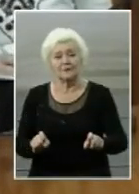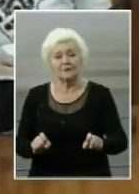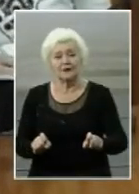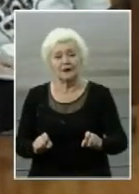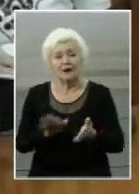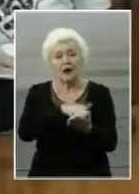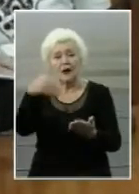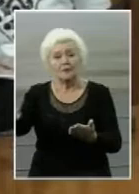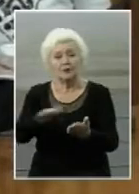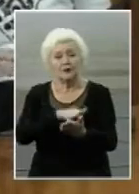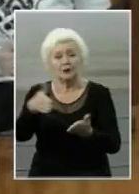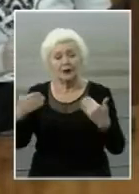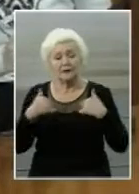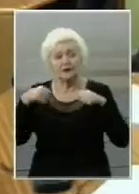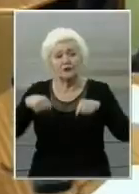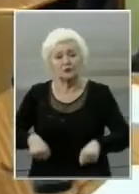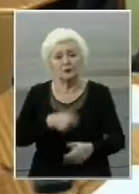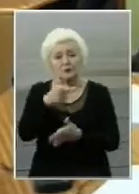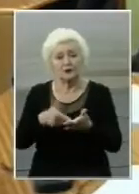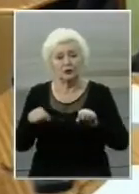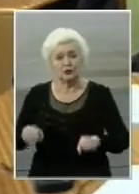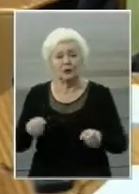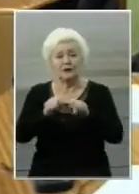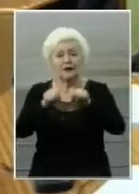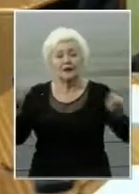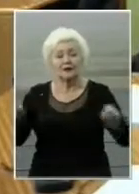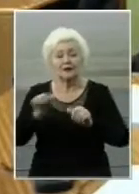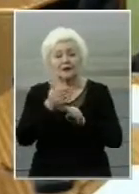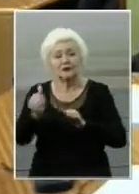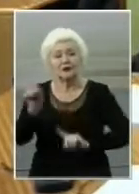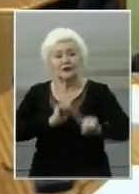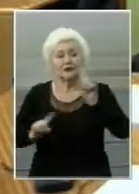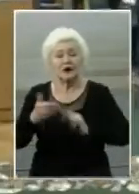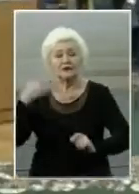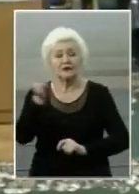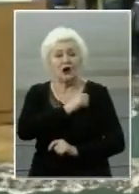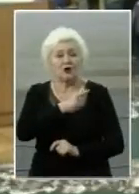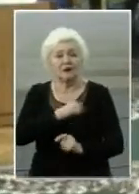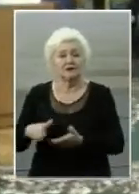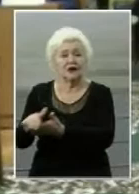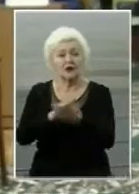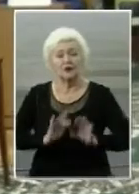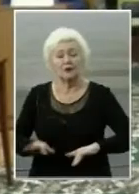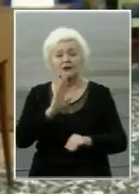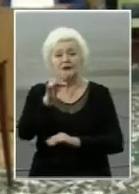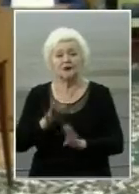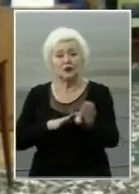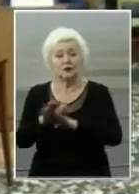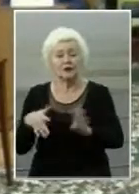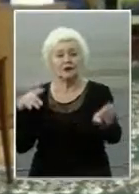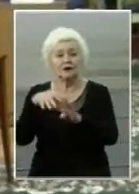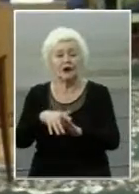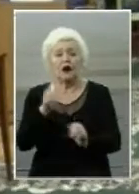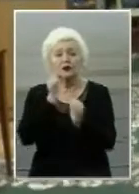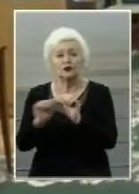переглянути наше повноваження міської ради». На відкриттій частині засідання виступили одеські громадські діячі, на яких були скоєні напади. Кожному